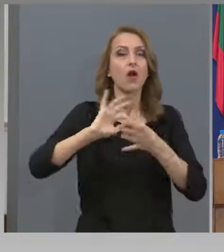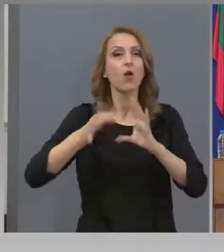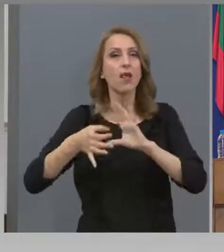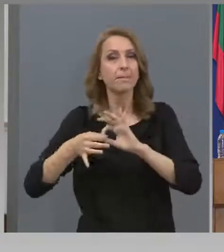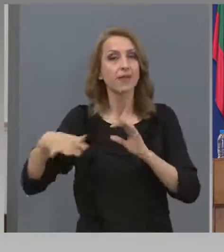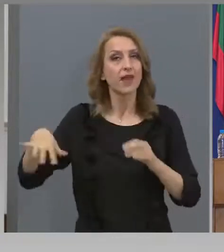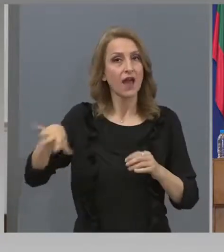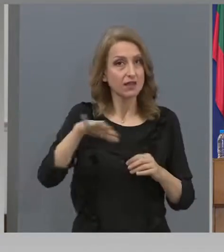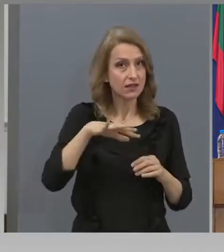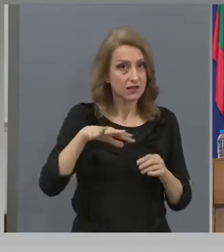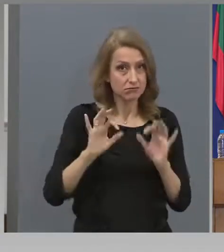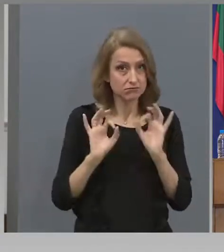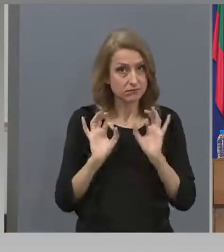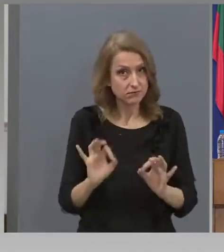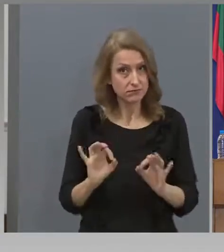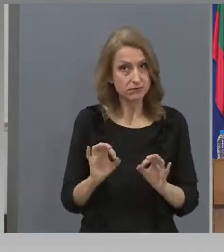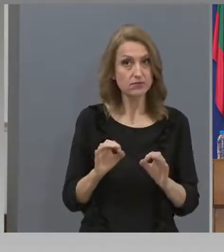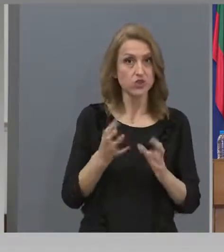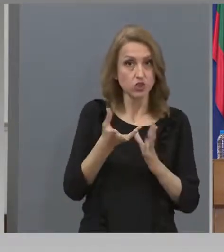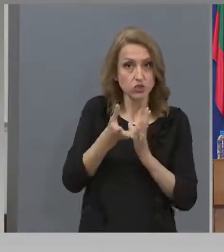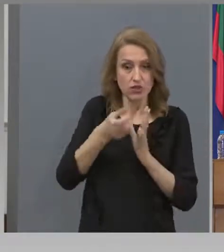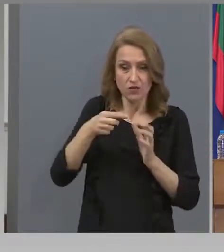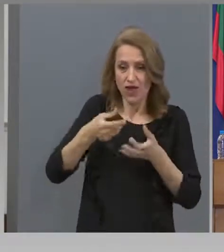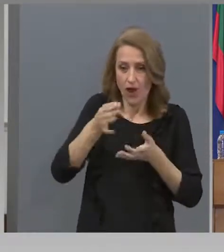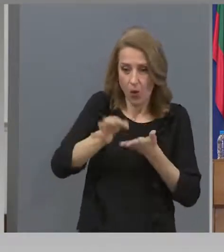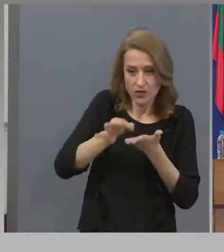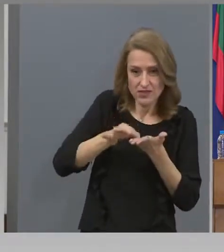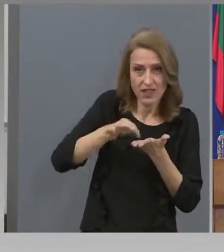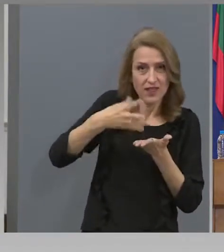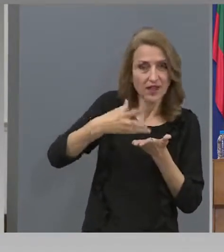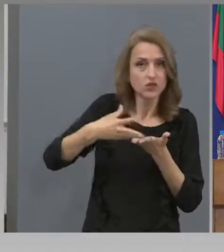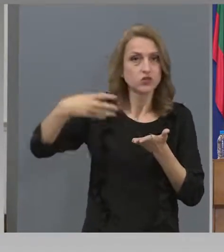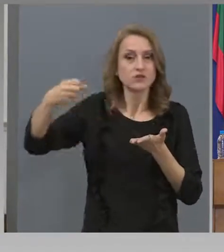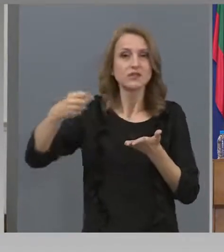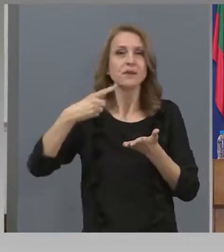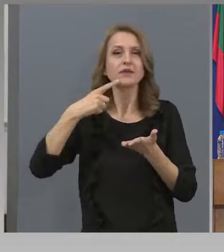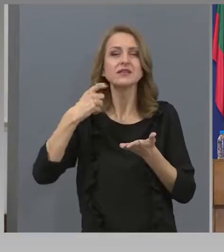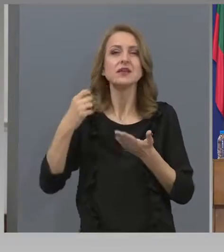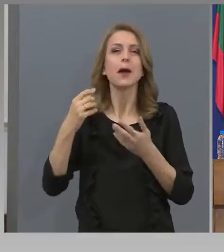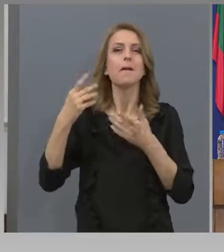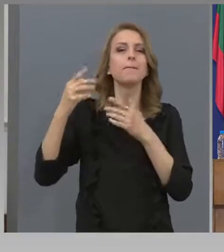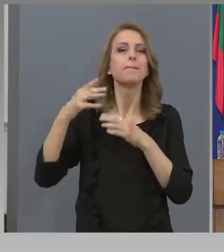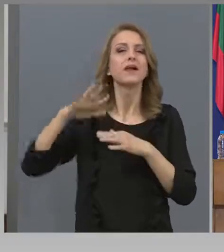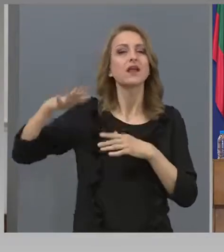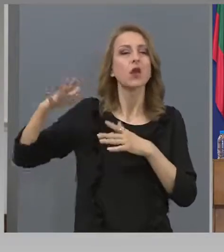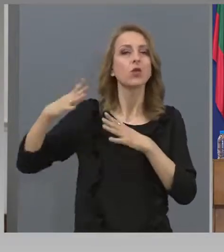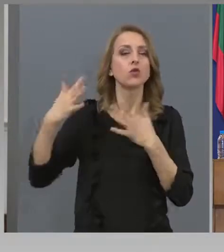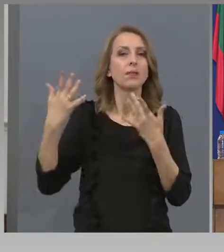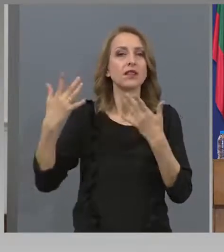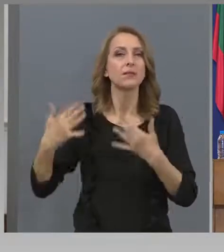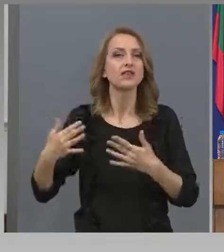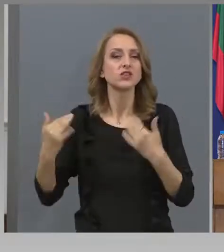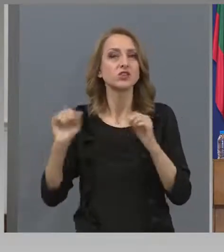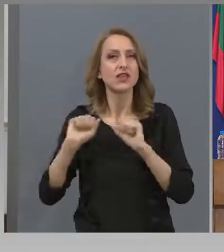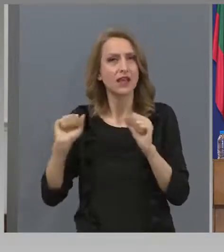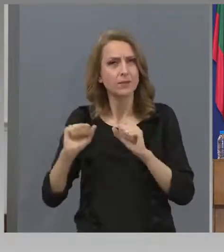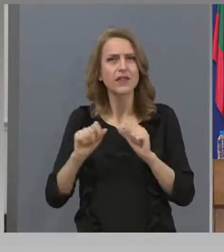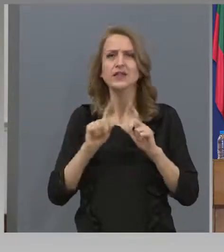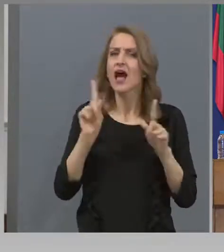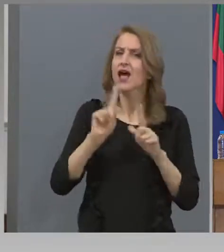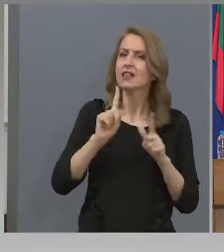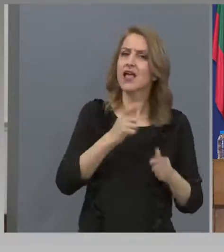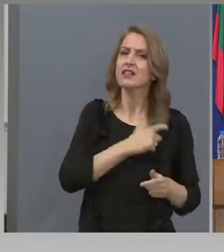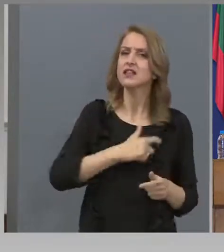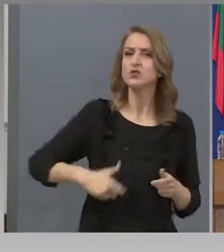ли ще бъдат взимани като балообразуващи за природоматематическите гимназии, а не националните? Така ли, националните олимпиади ще се